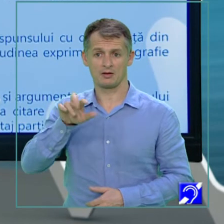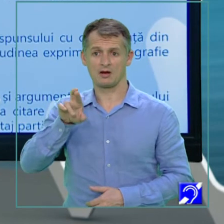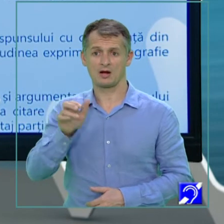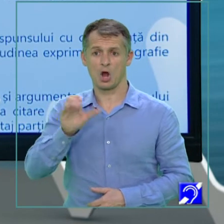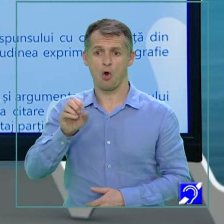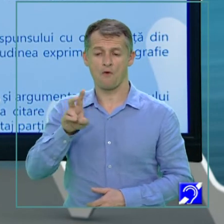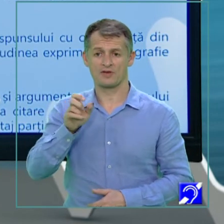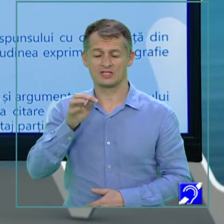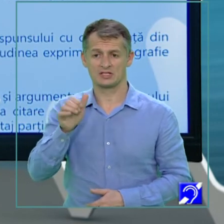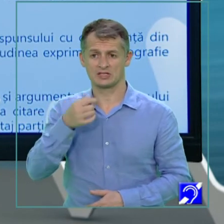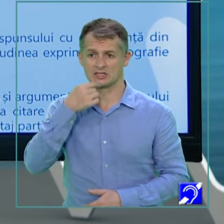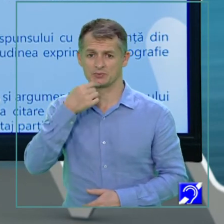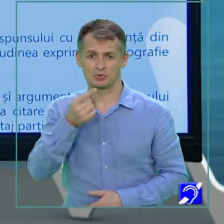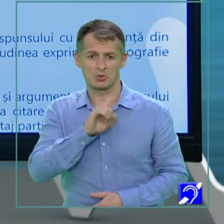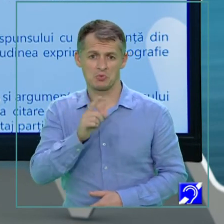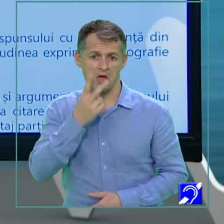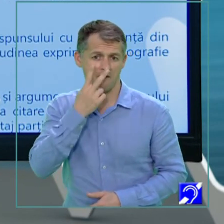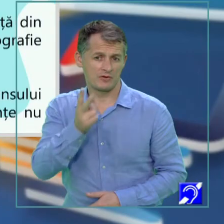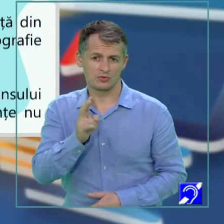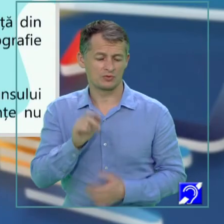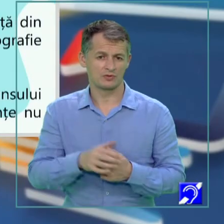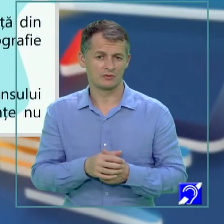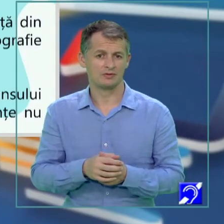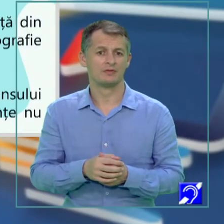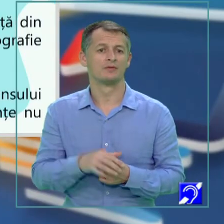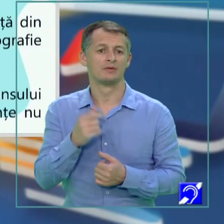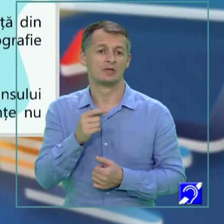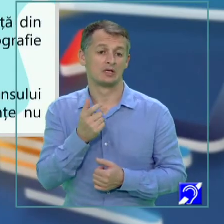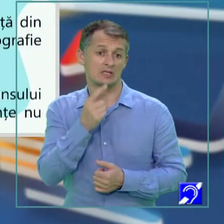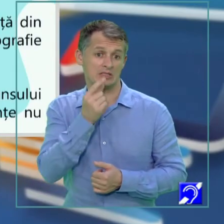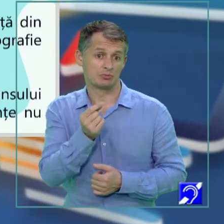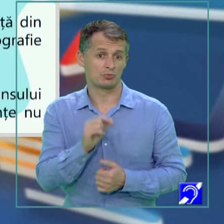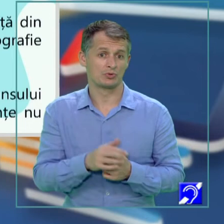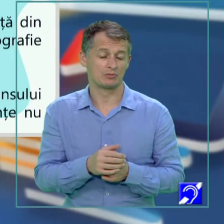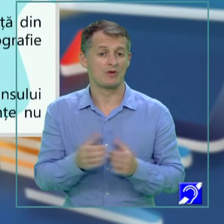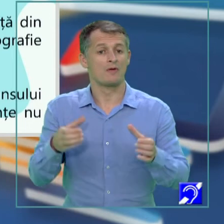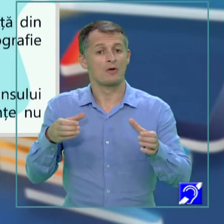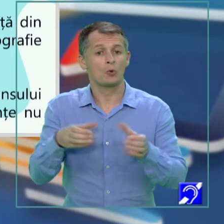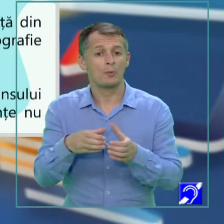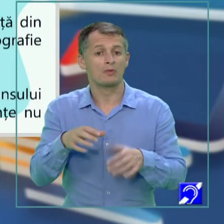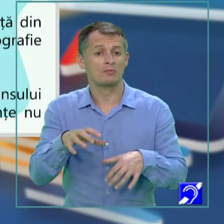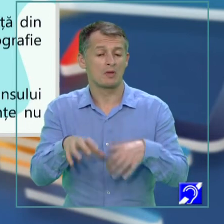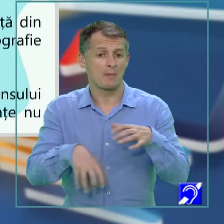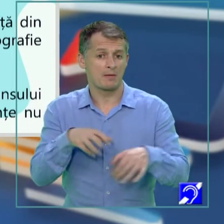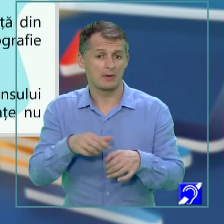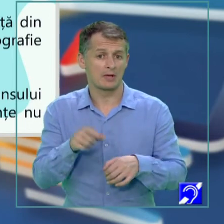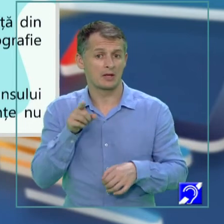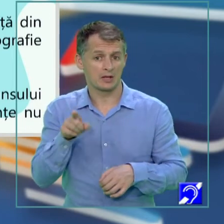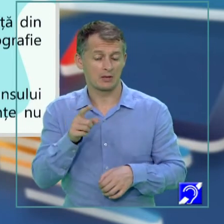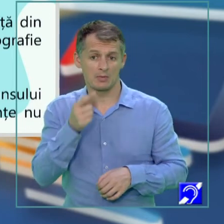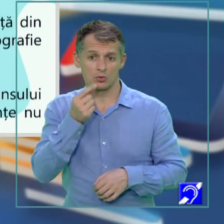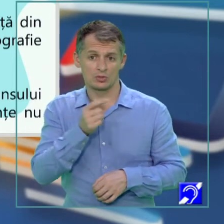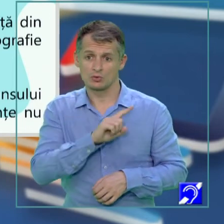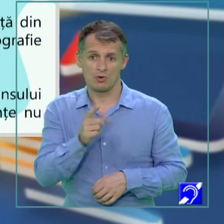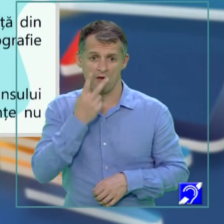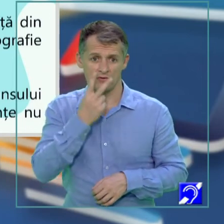așteptărilor, justificându-ți răspunsul cu o secvență. Răspuns posibil, tipul de mamifere pe care Emil Racoviță mărturisește că nu